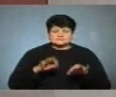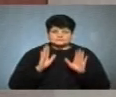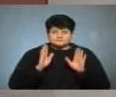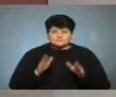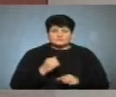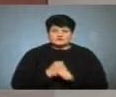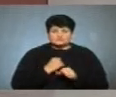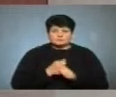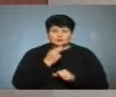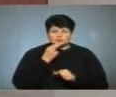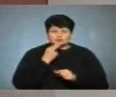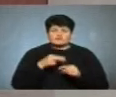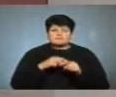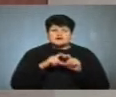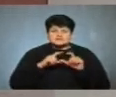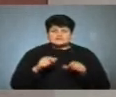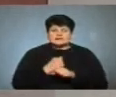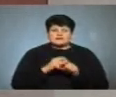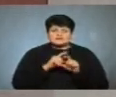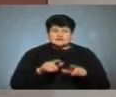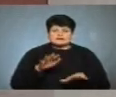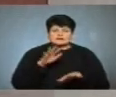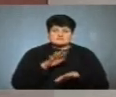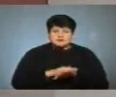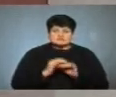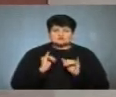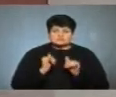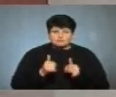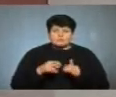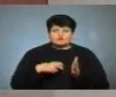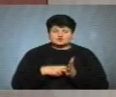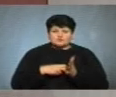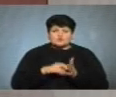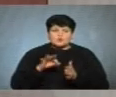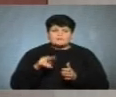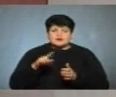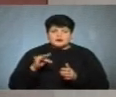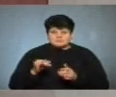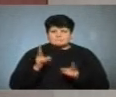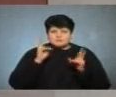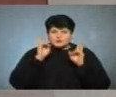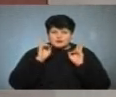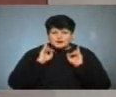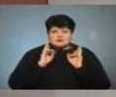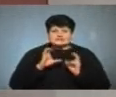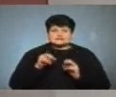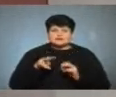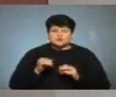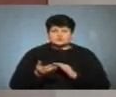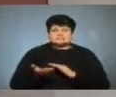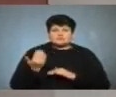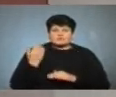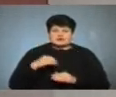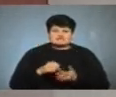працюватимуть продуктові магазини, аптеки, банки, автозаправки, поштові оператори, готелі, а також перукарні та салони за попереднім